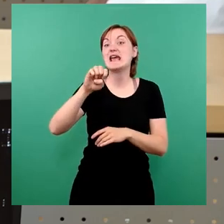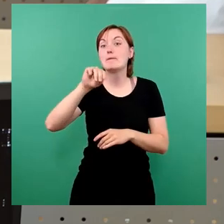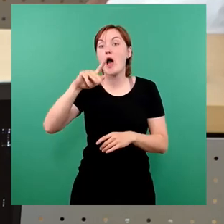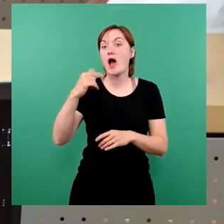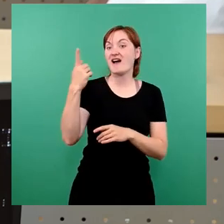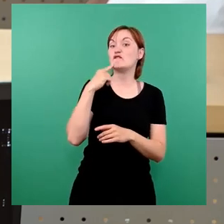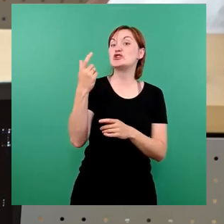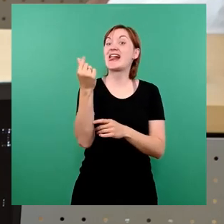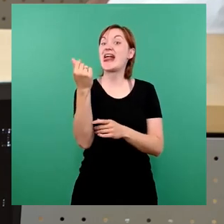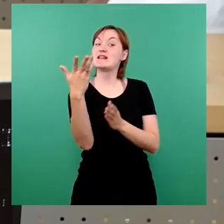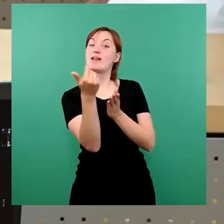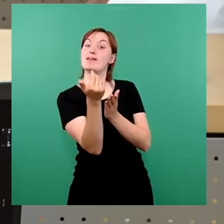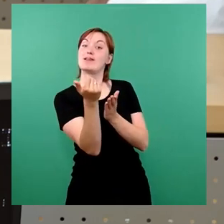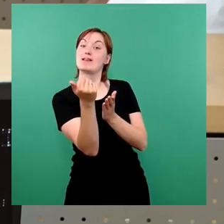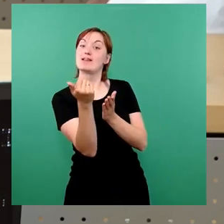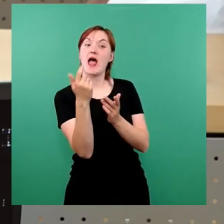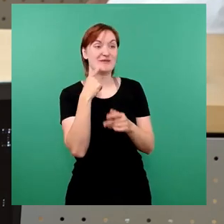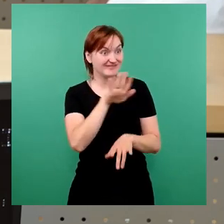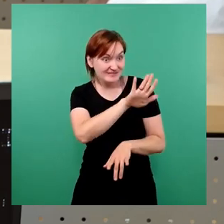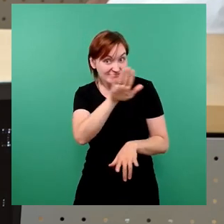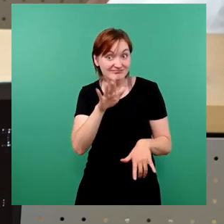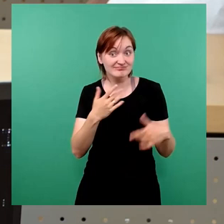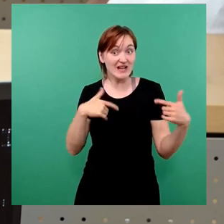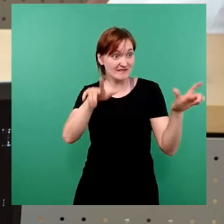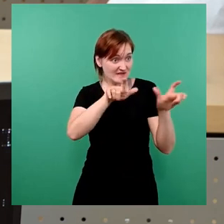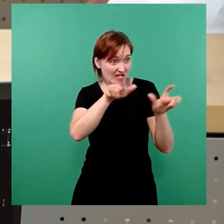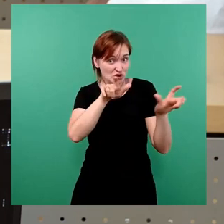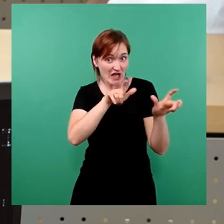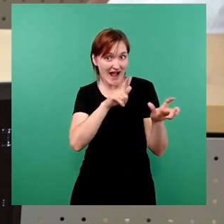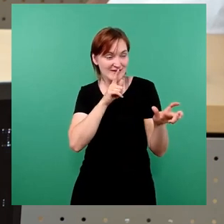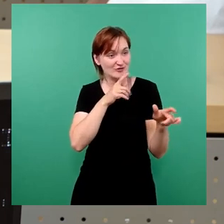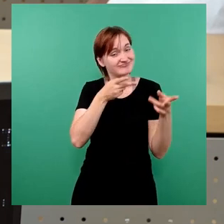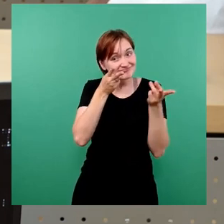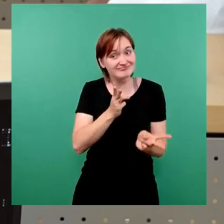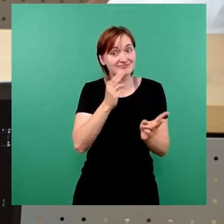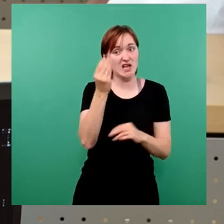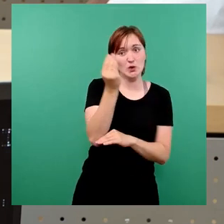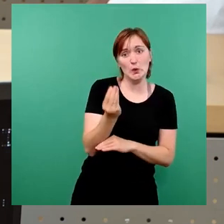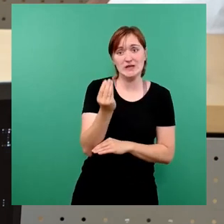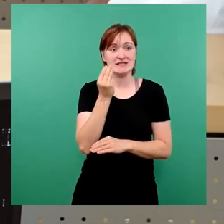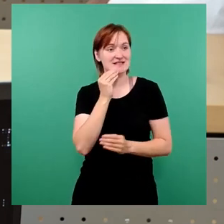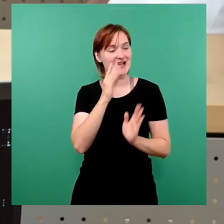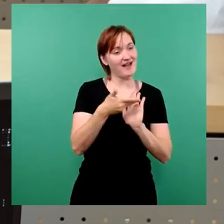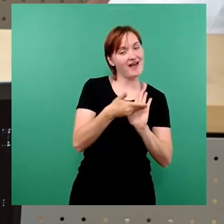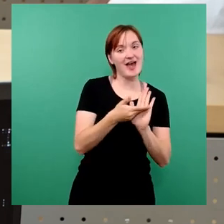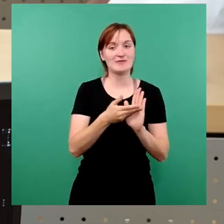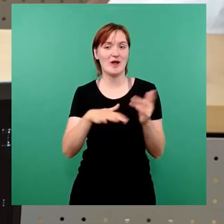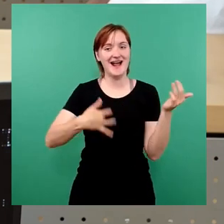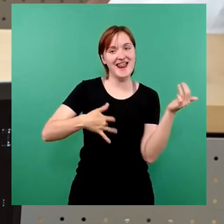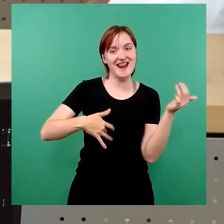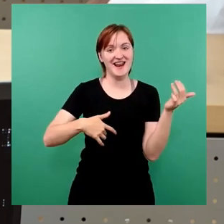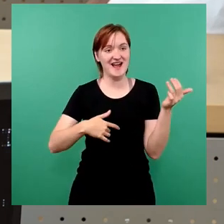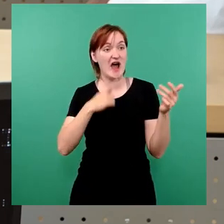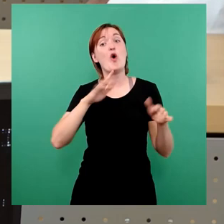noch kostenlos bei Ihnen auf Ihren romantischen Festen spielen. Nein, auch die haben das Recht, ordentlich bezahlt zu werden. Dienstleister haben das Recht,